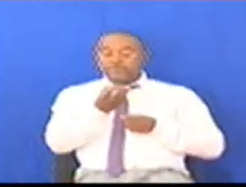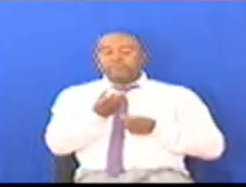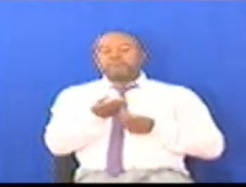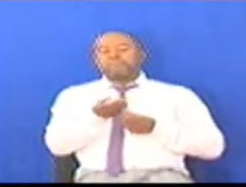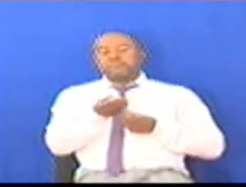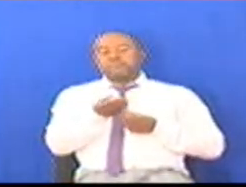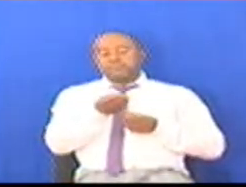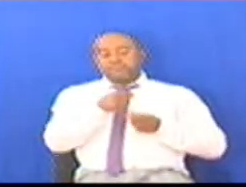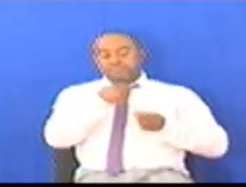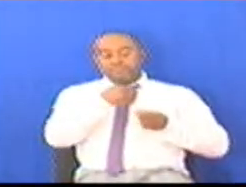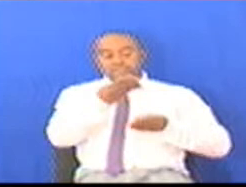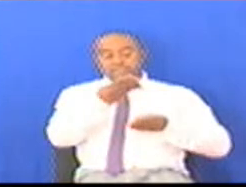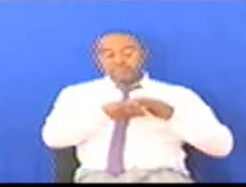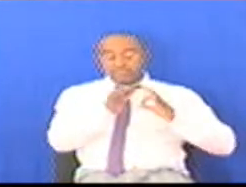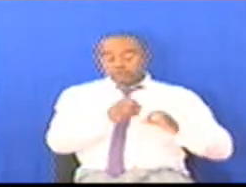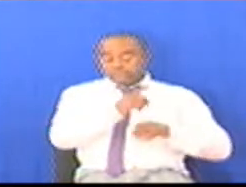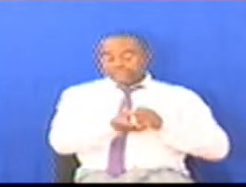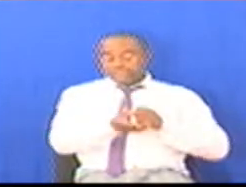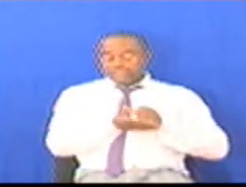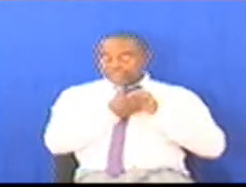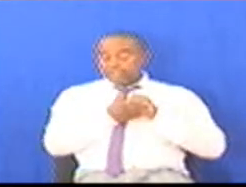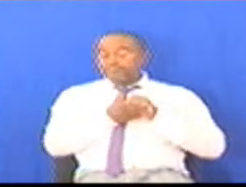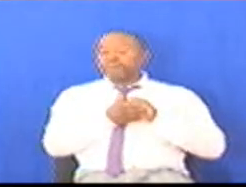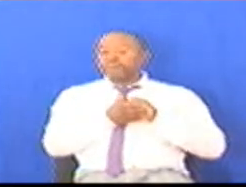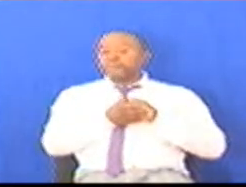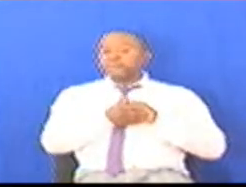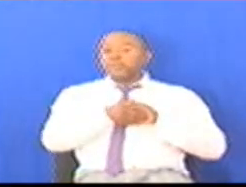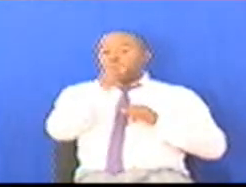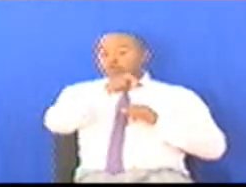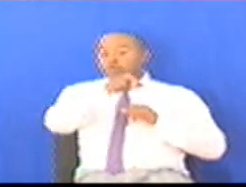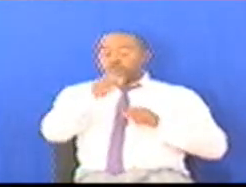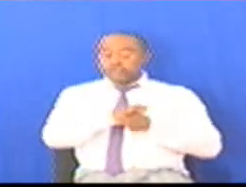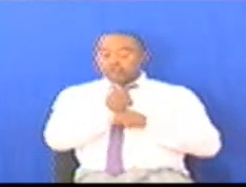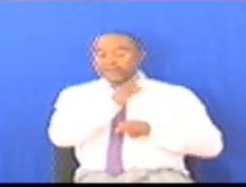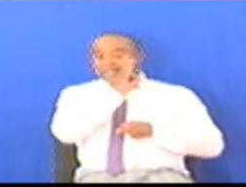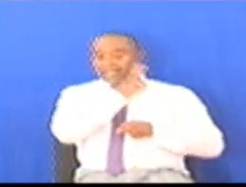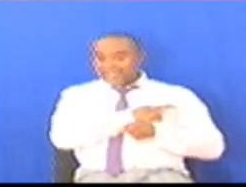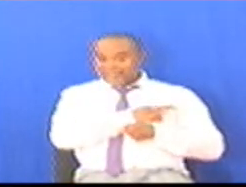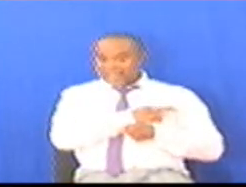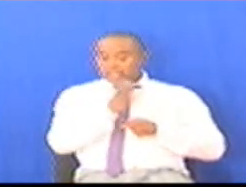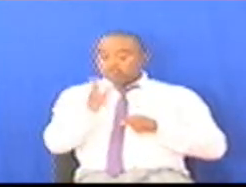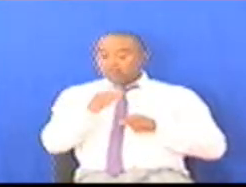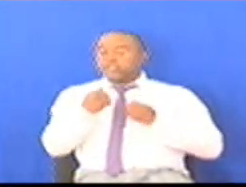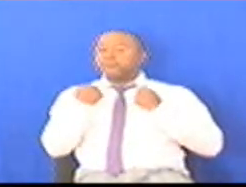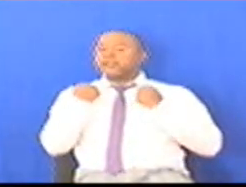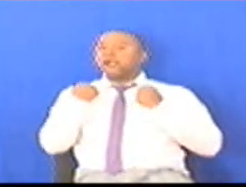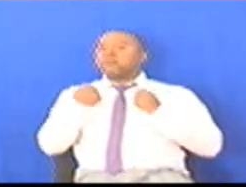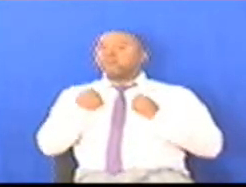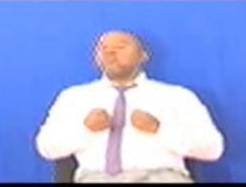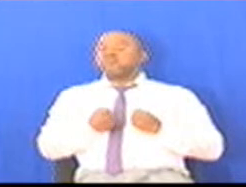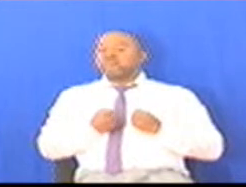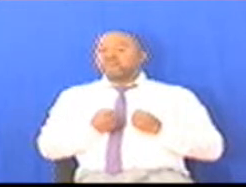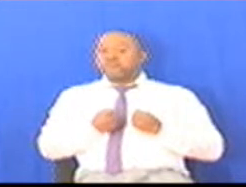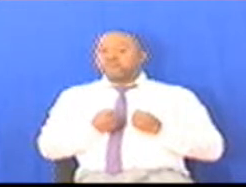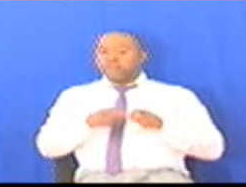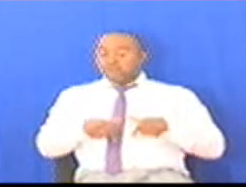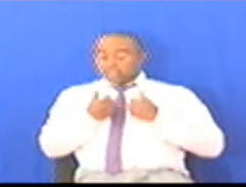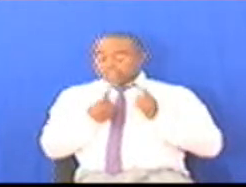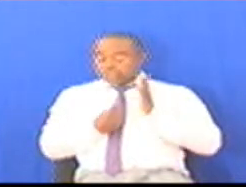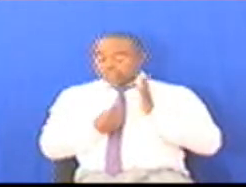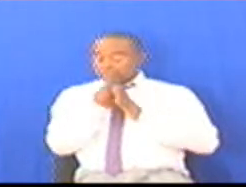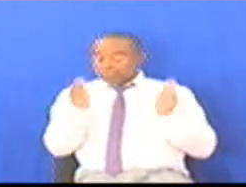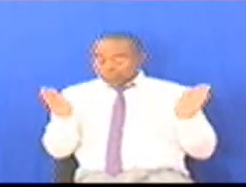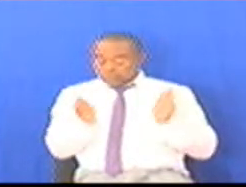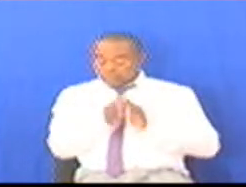kufanya Hivo Tutawainua Wa Tanzania Wengi Tutapata Ajira Tutawajiri Watakuwa Nanguvu Ya kushinda Duniani Lakini Kukua Waminya Sector